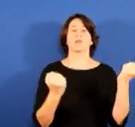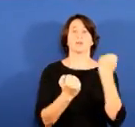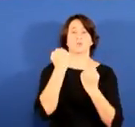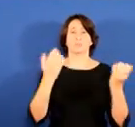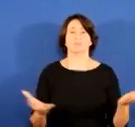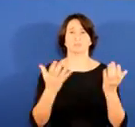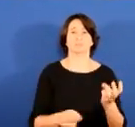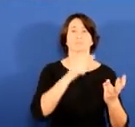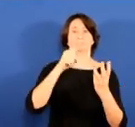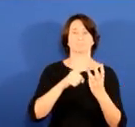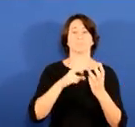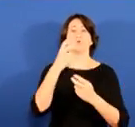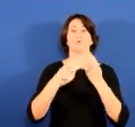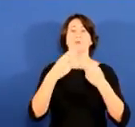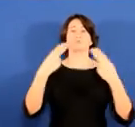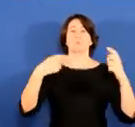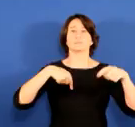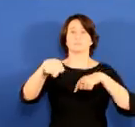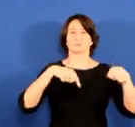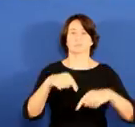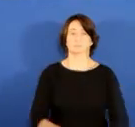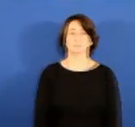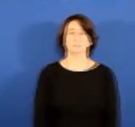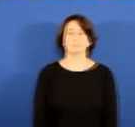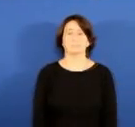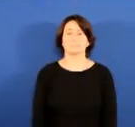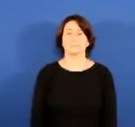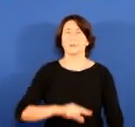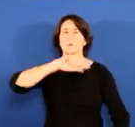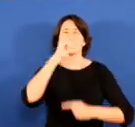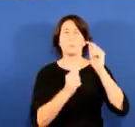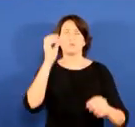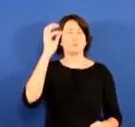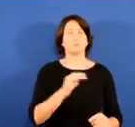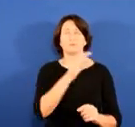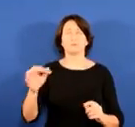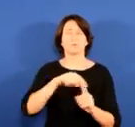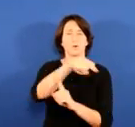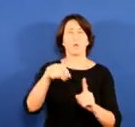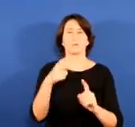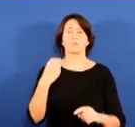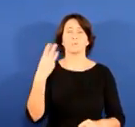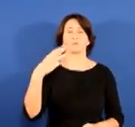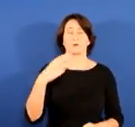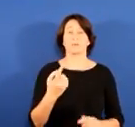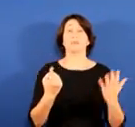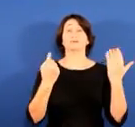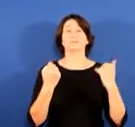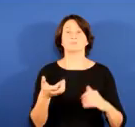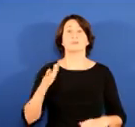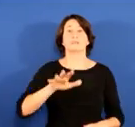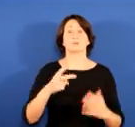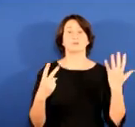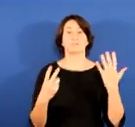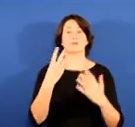zailak, ekonomia sustatzeko zailak eta herrilan eta garraio zailak hartuko dute aurrekontuen satirik handiena. Erabilgarri dagoen